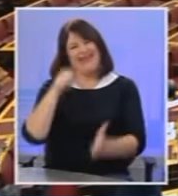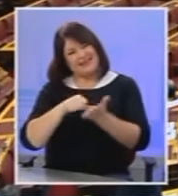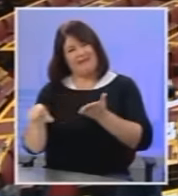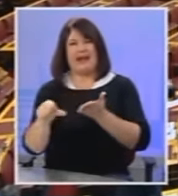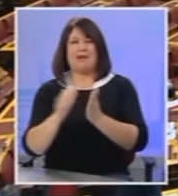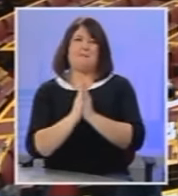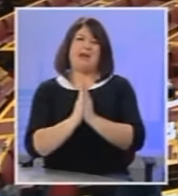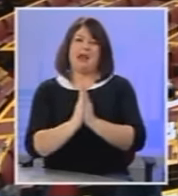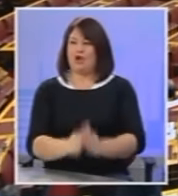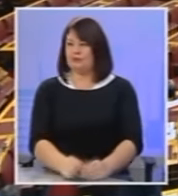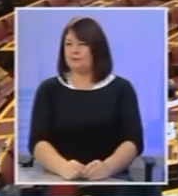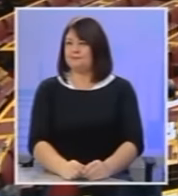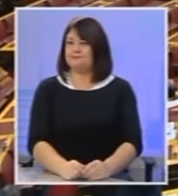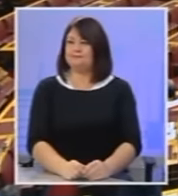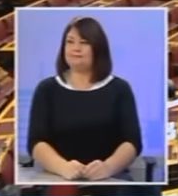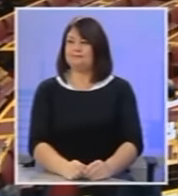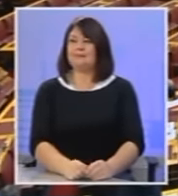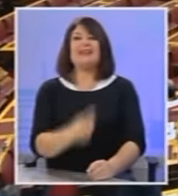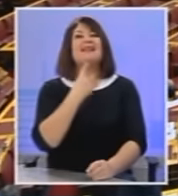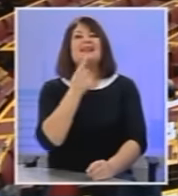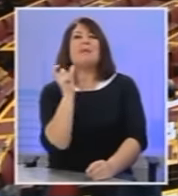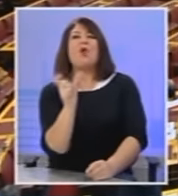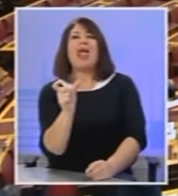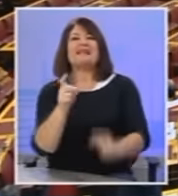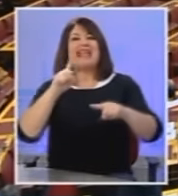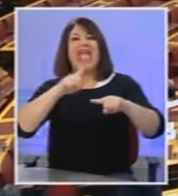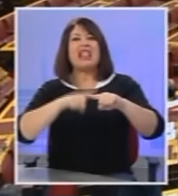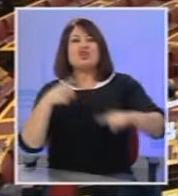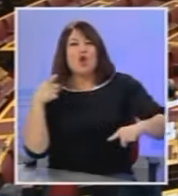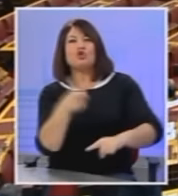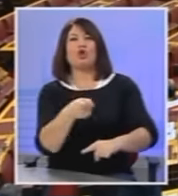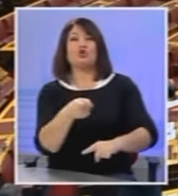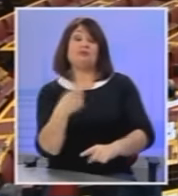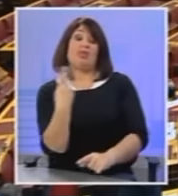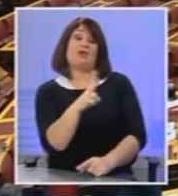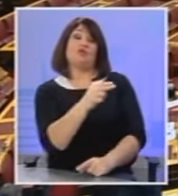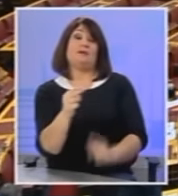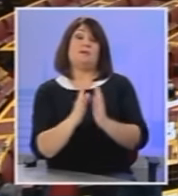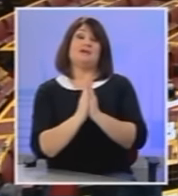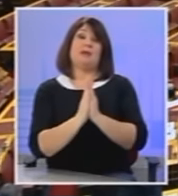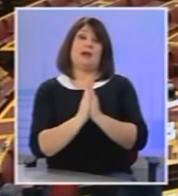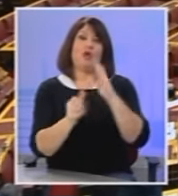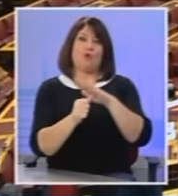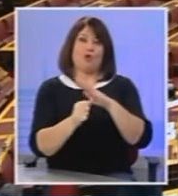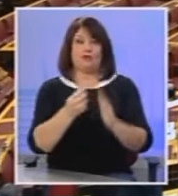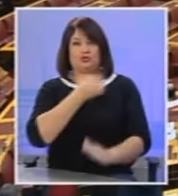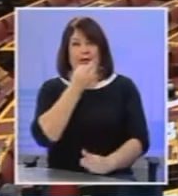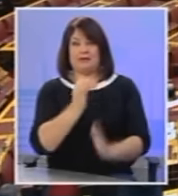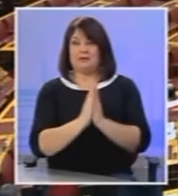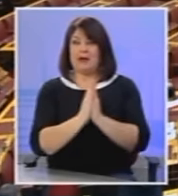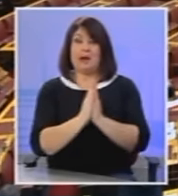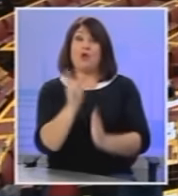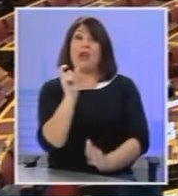Να γράψουμε την ελληνοκτόνο Τουρκία. Να το αλλάξουμε. Με κάτι άλλο. Δικό σας θέμα. Θυγόμαστε το τι